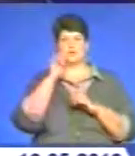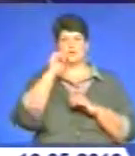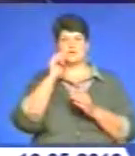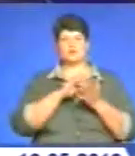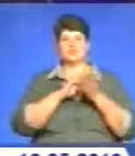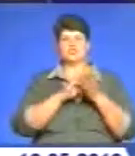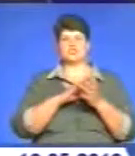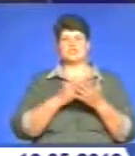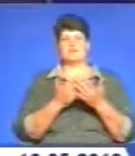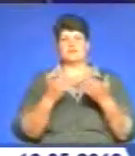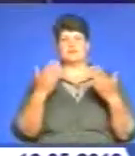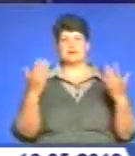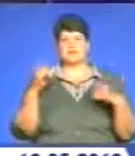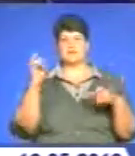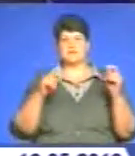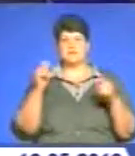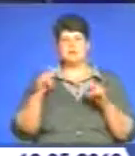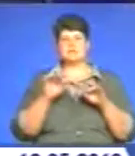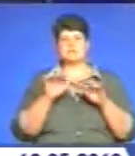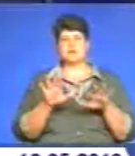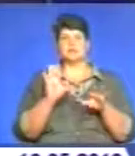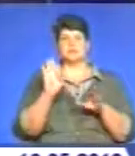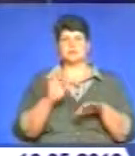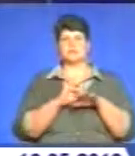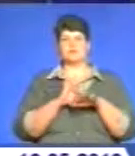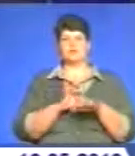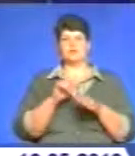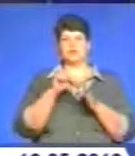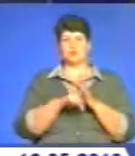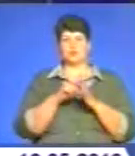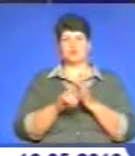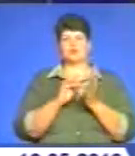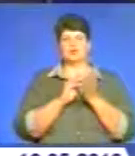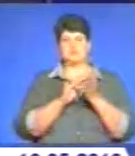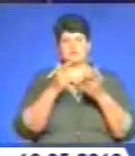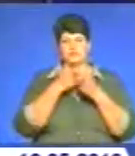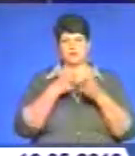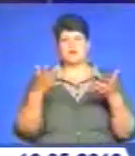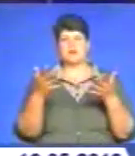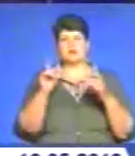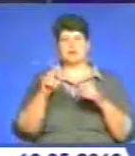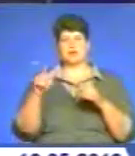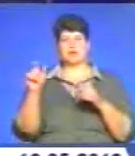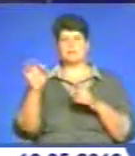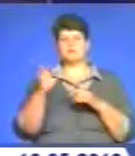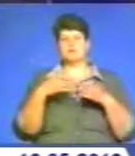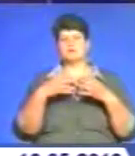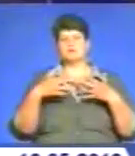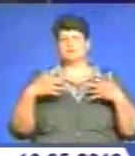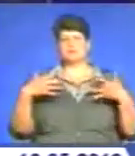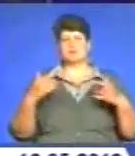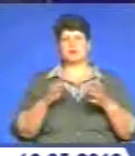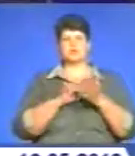-фестиваль. Захід сприятиме розвитку внутрішнього туризму, інформуванню жителів та гостей міста про різноманітність туристичних